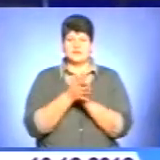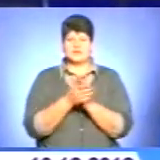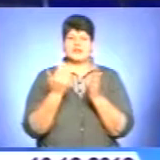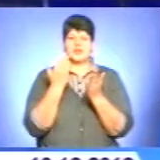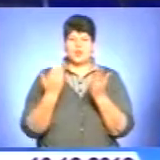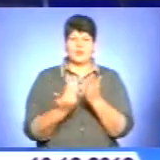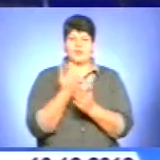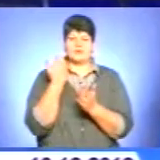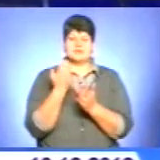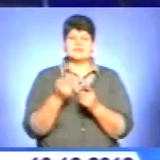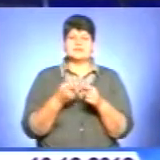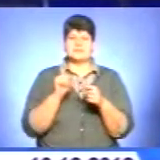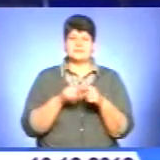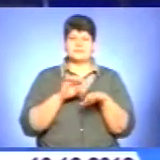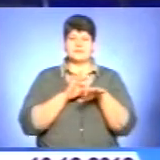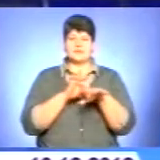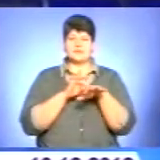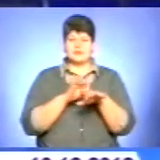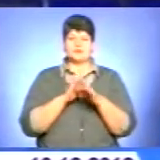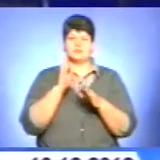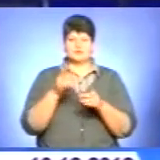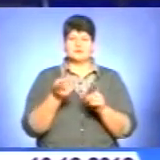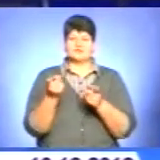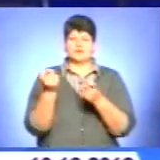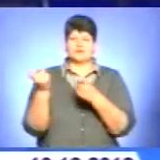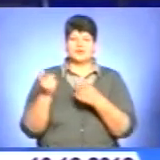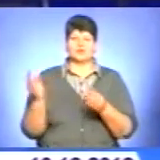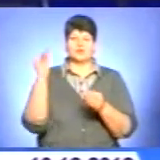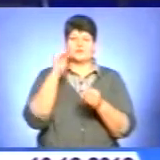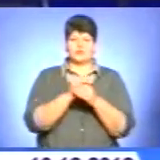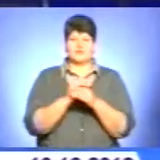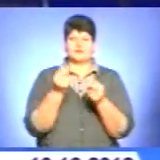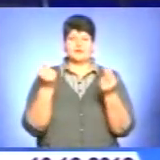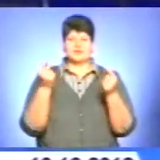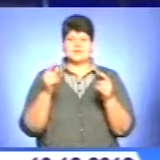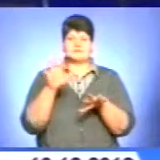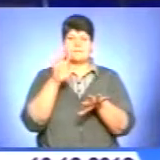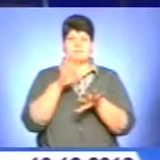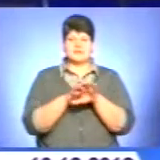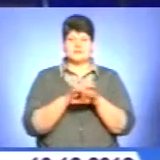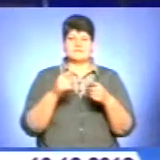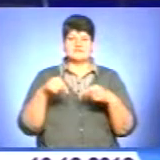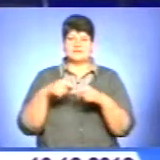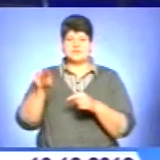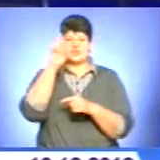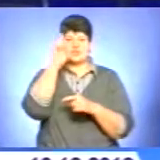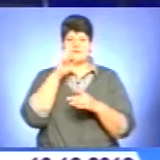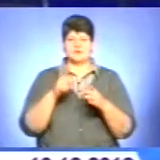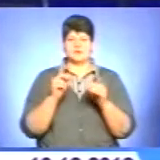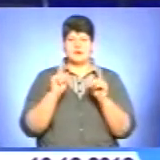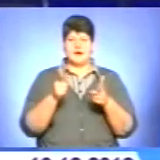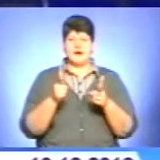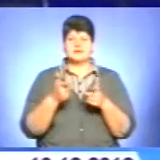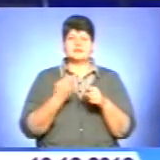підходи. Їх проведення здійснюватимуть шляхом залучення додаткових ресурсів через банківський сектор під державні гарантії. Про це